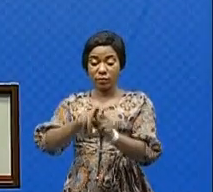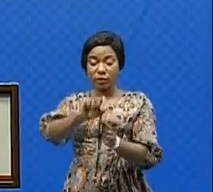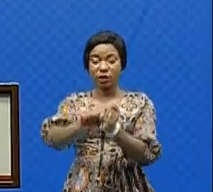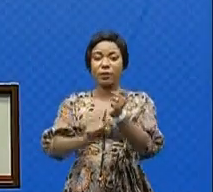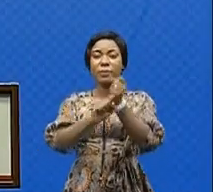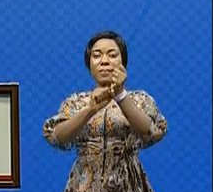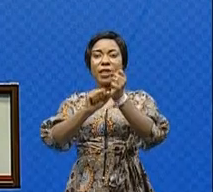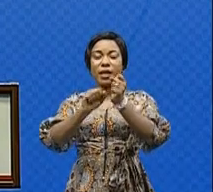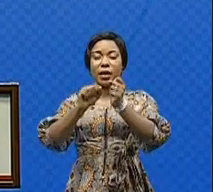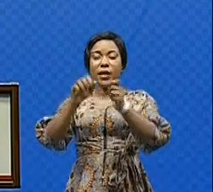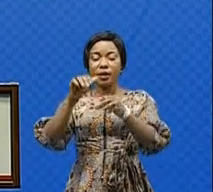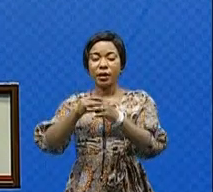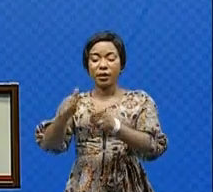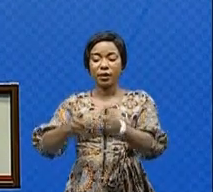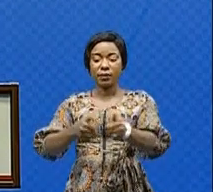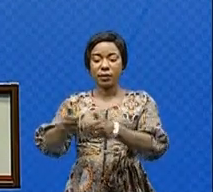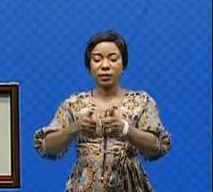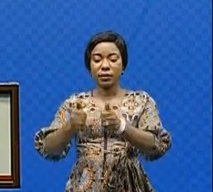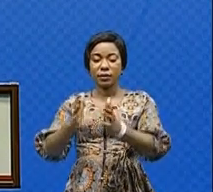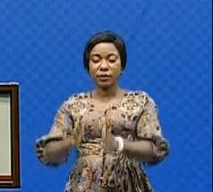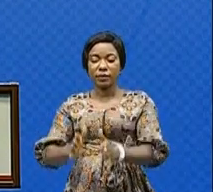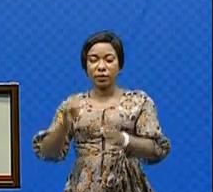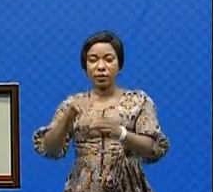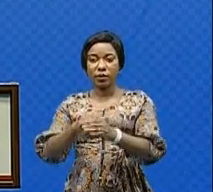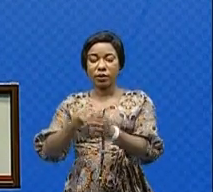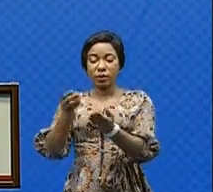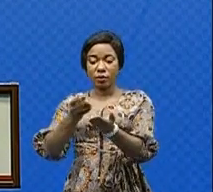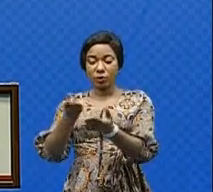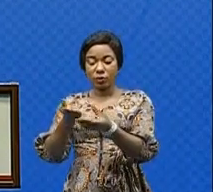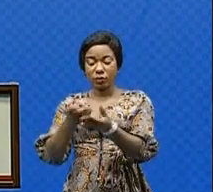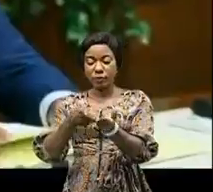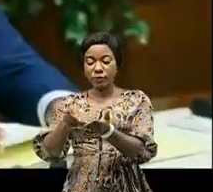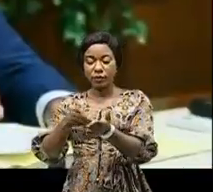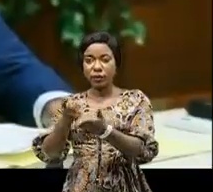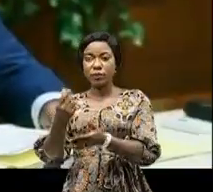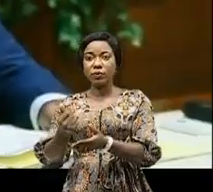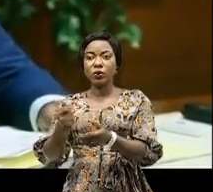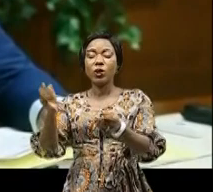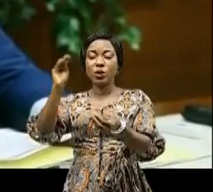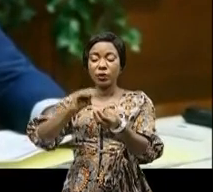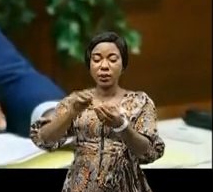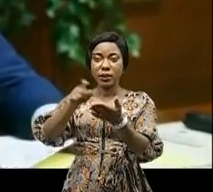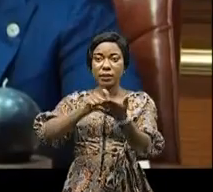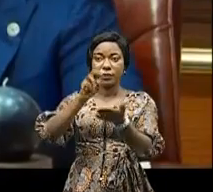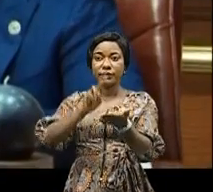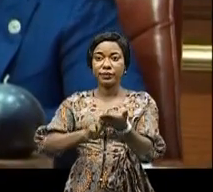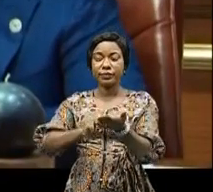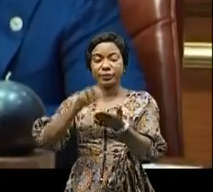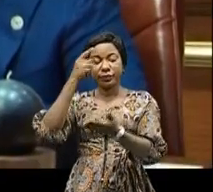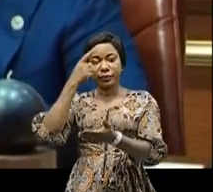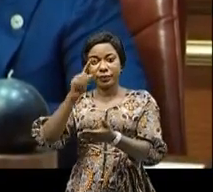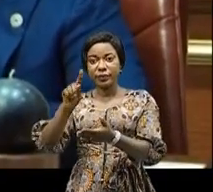administrative en matière de douane. A cela s'ajoute la signature de la lettre d'intention